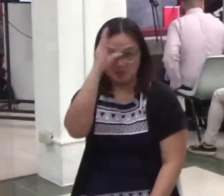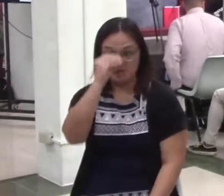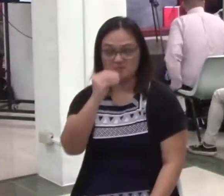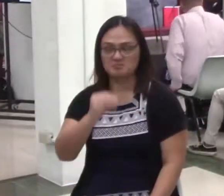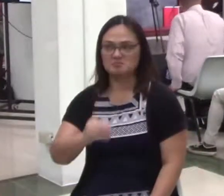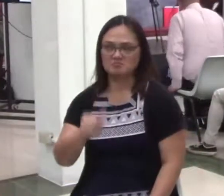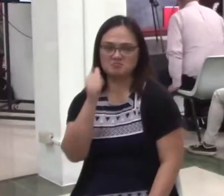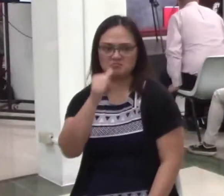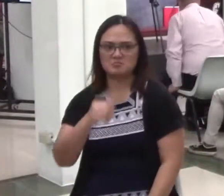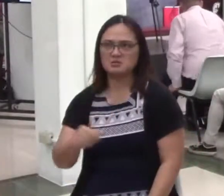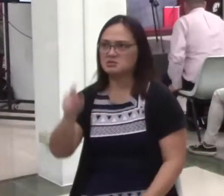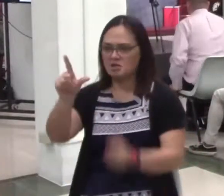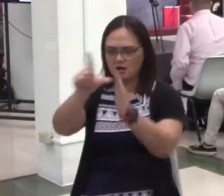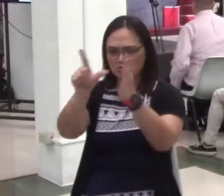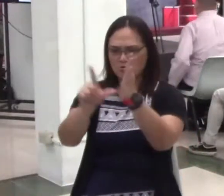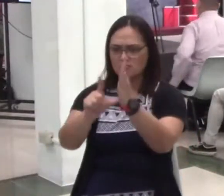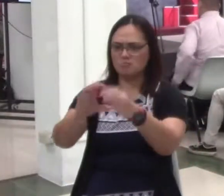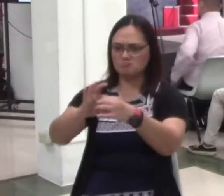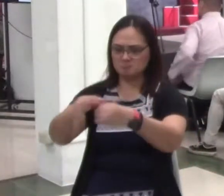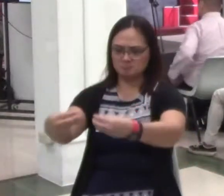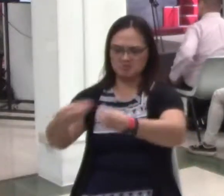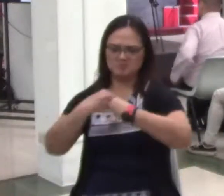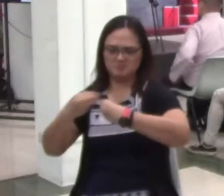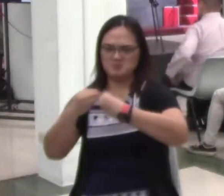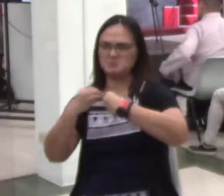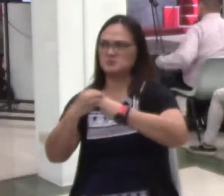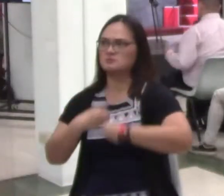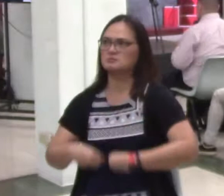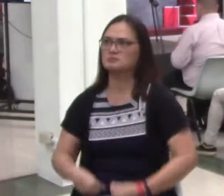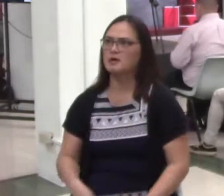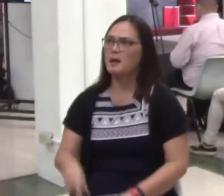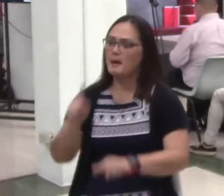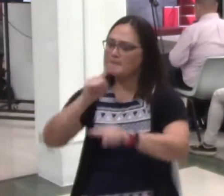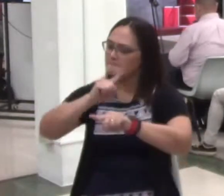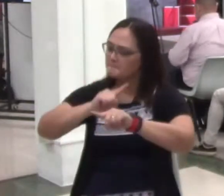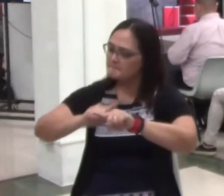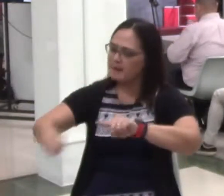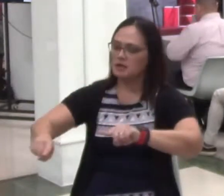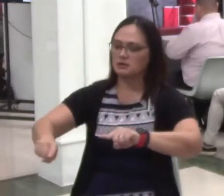ang gawang batas ng tao ay hindi kasing tuwid ng batas ng Diyos.